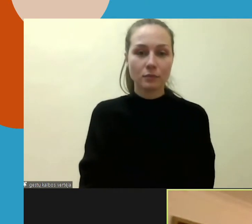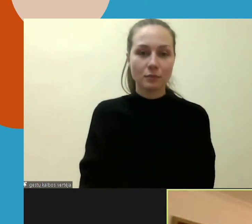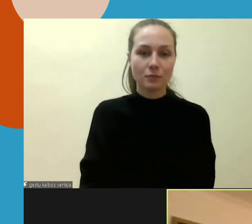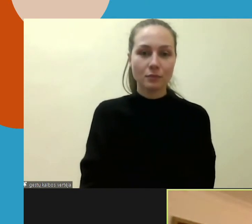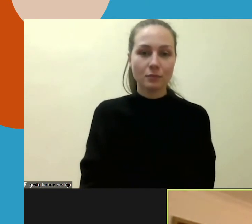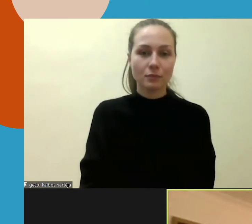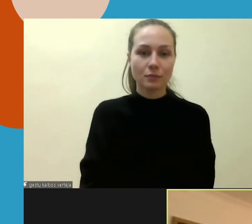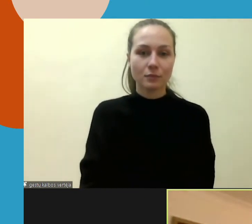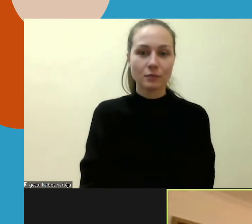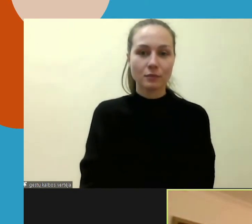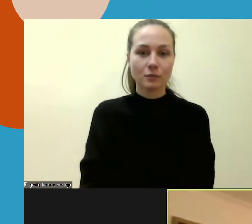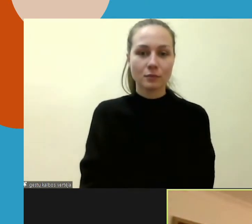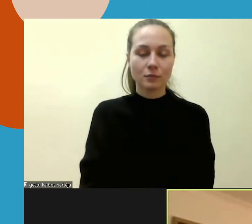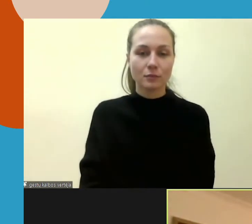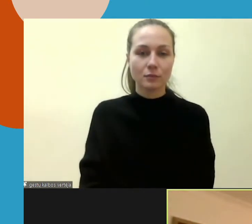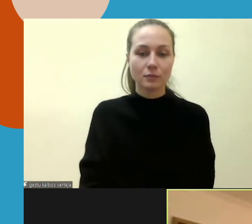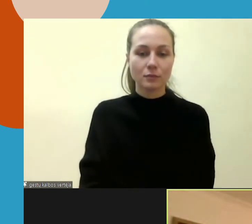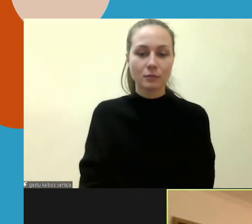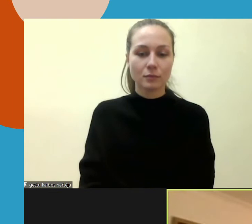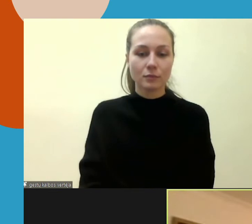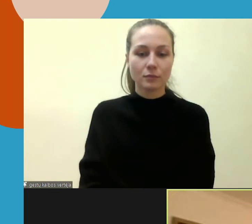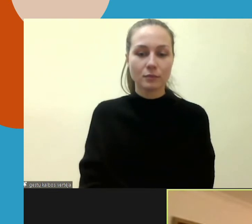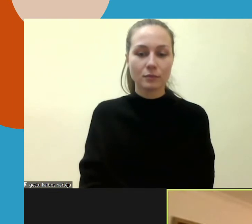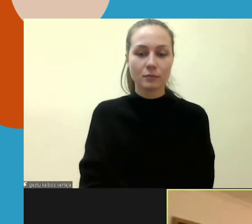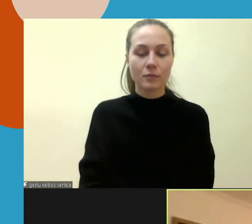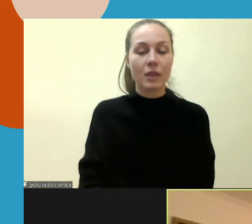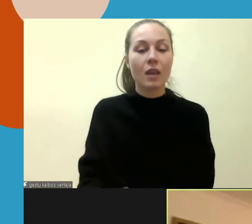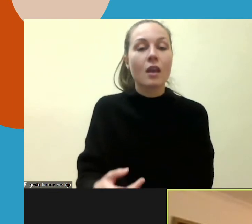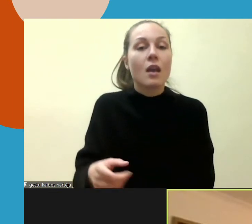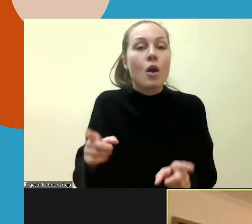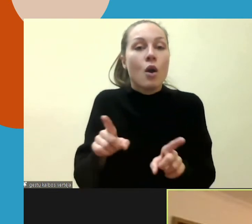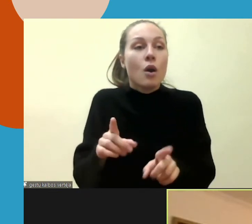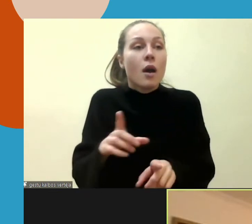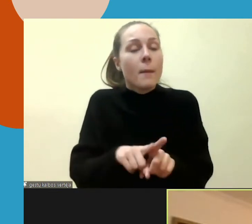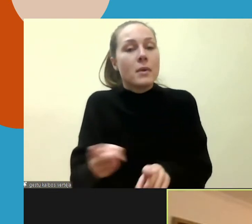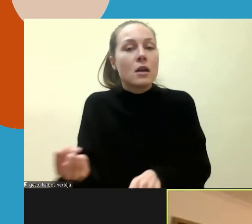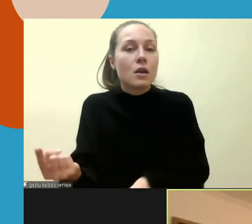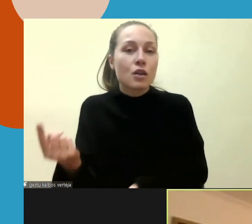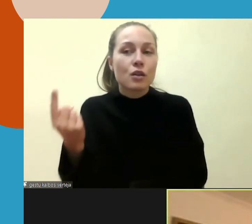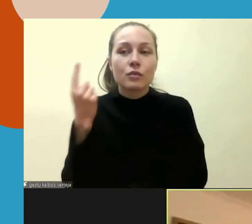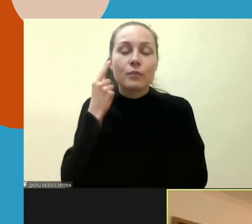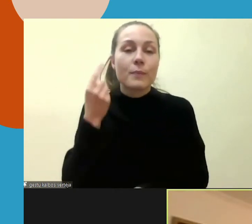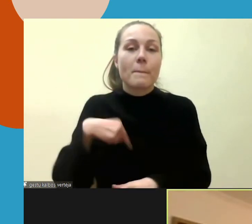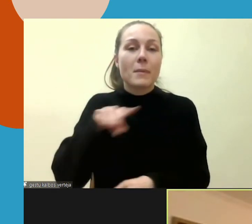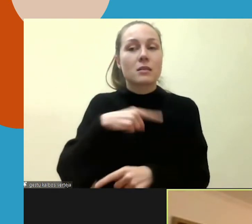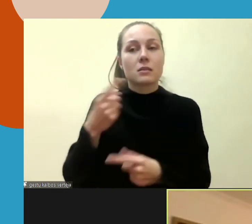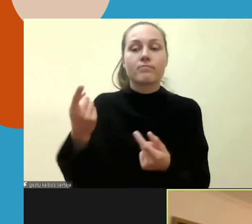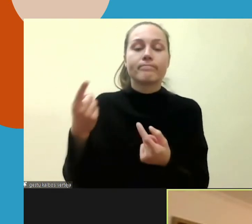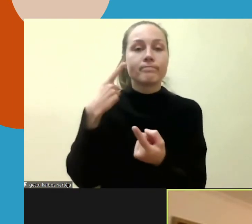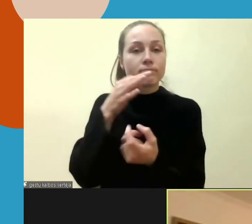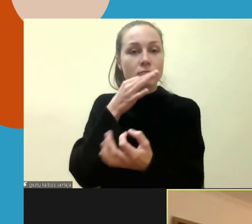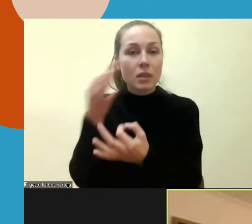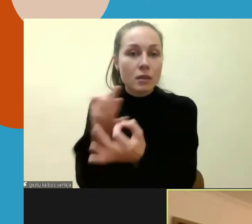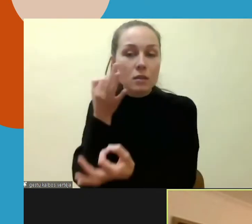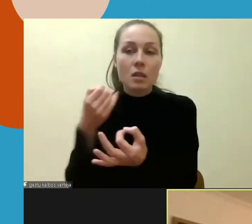Tuomet mums sunku buvo būti išgirstiems, tačiau vis kartodamiesi, vis